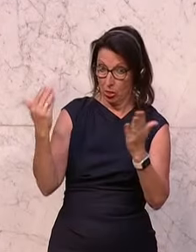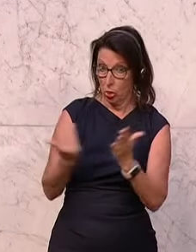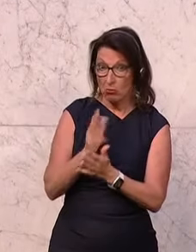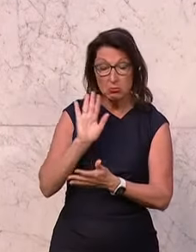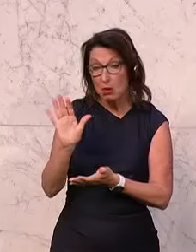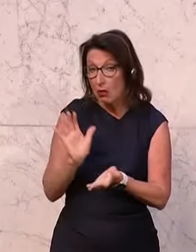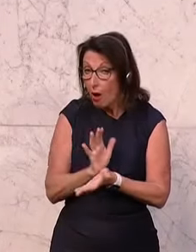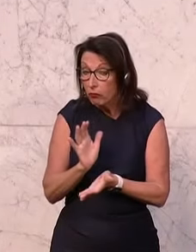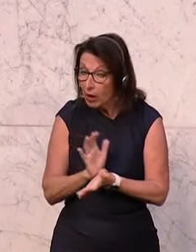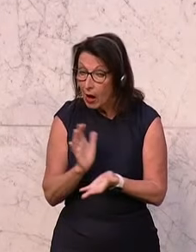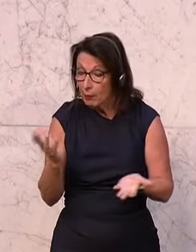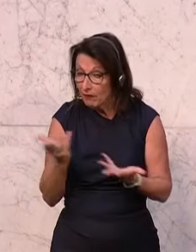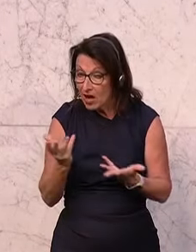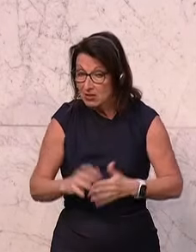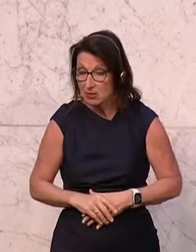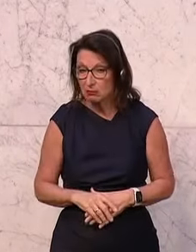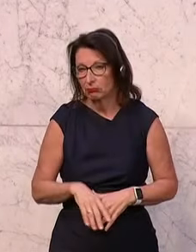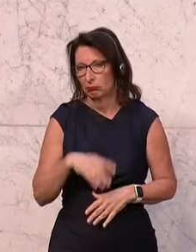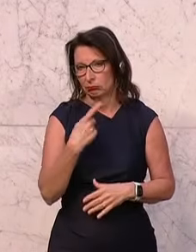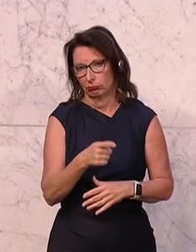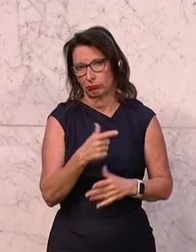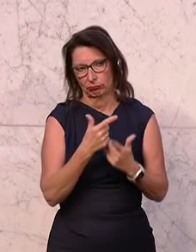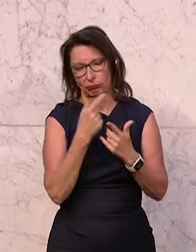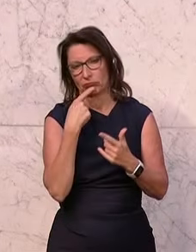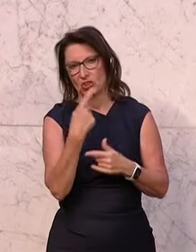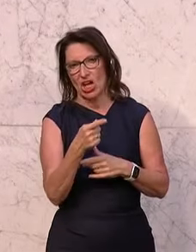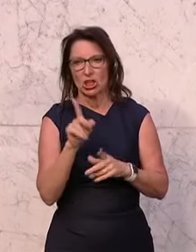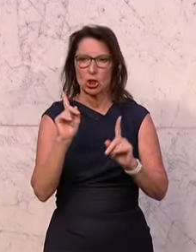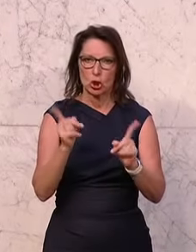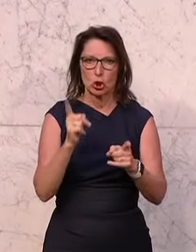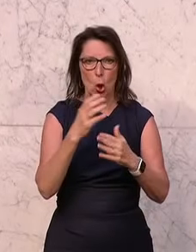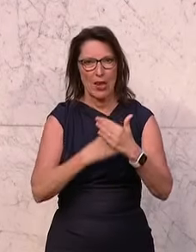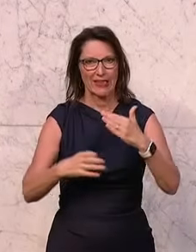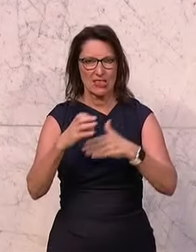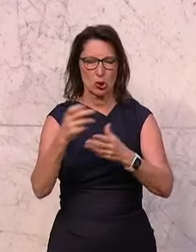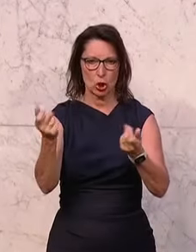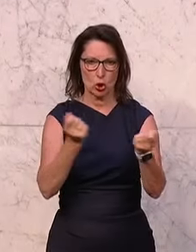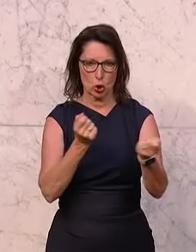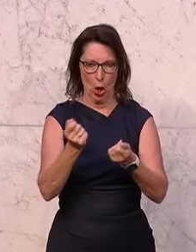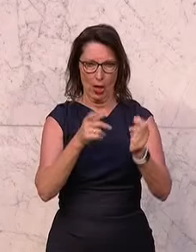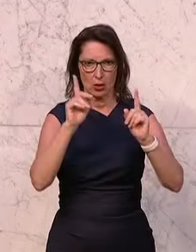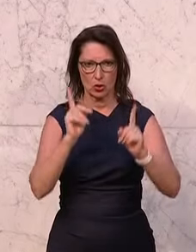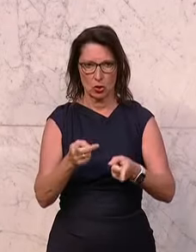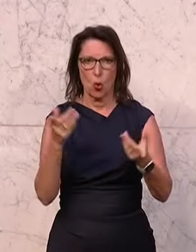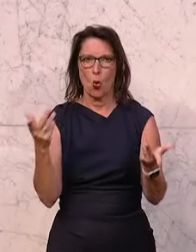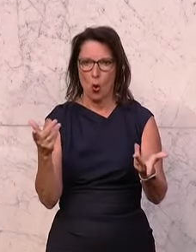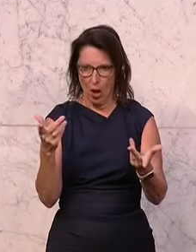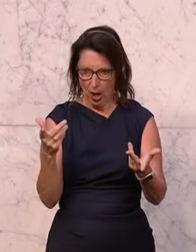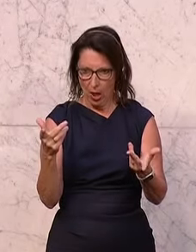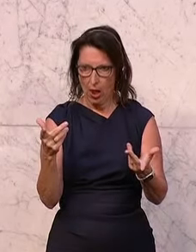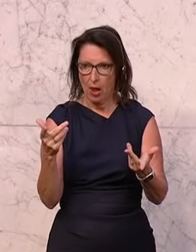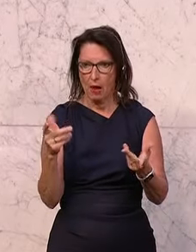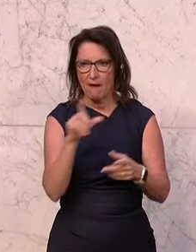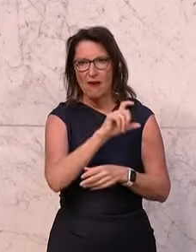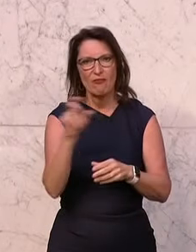oder Abteilungen ist laut den Erläuterungen die Steuerung der Ressourcen und die Sicherstellung einer einheitlichen